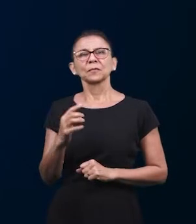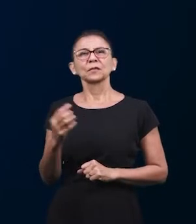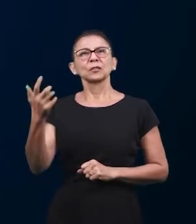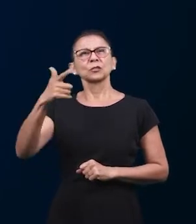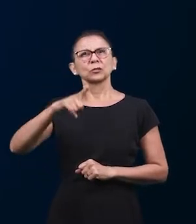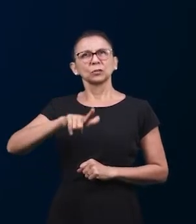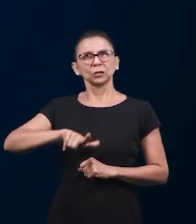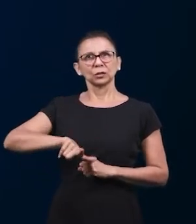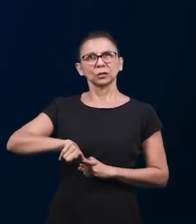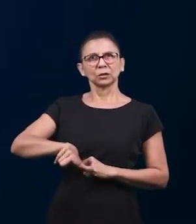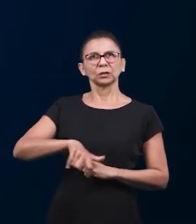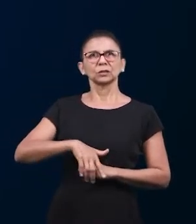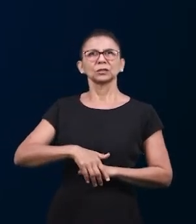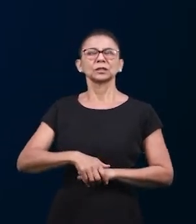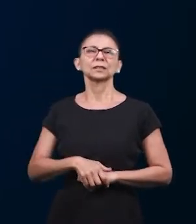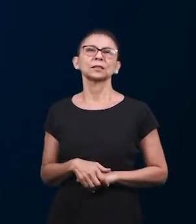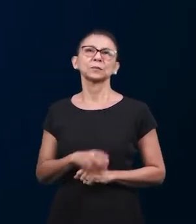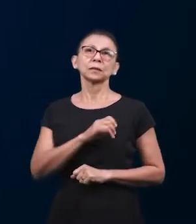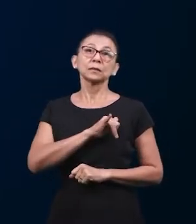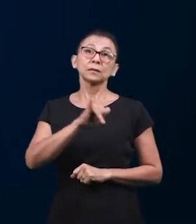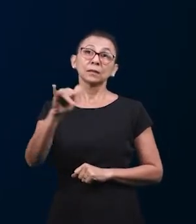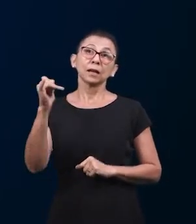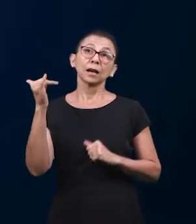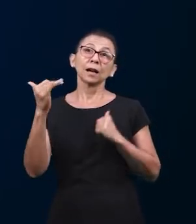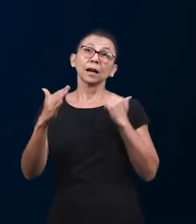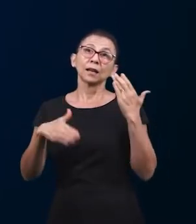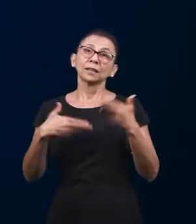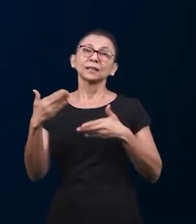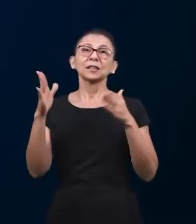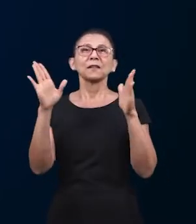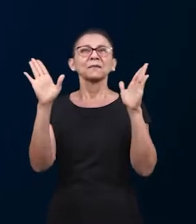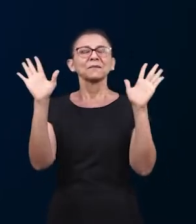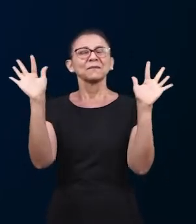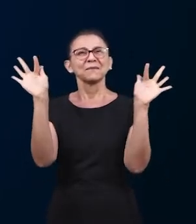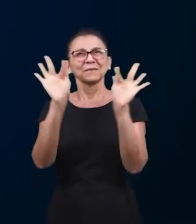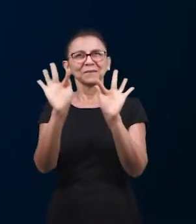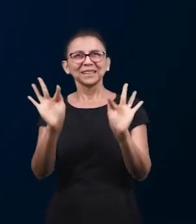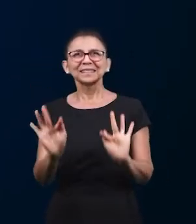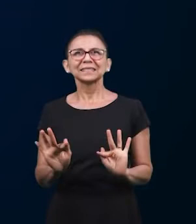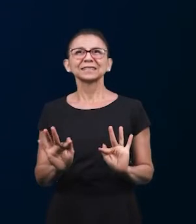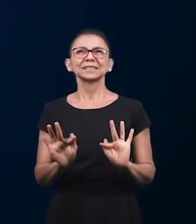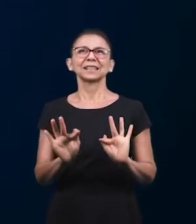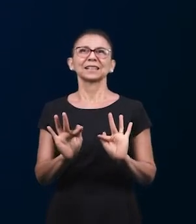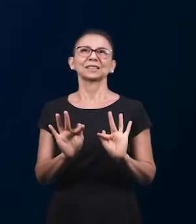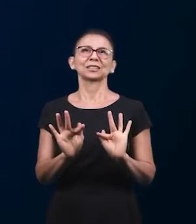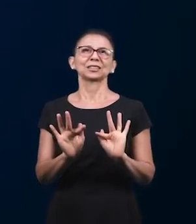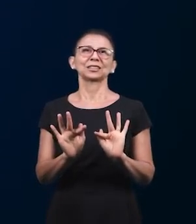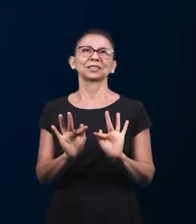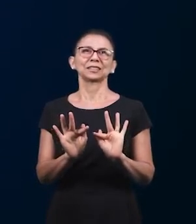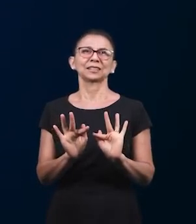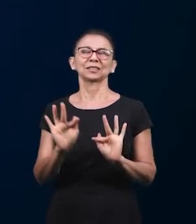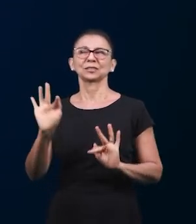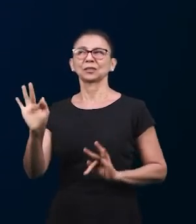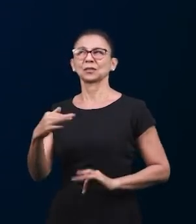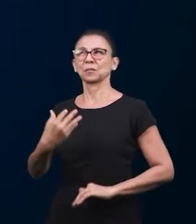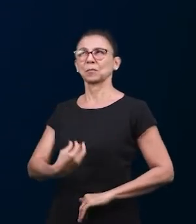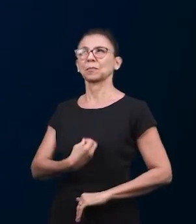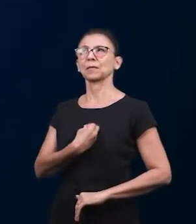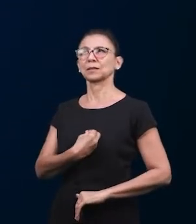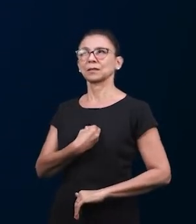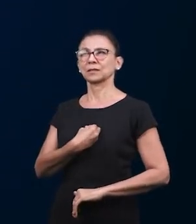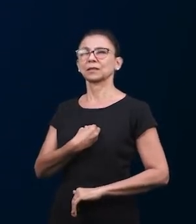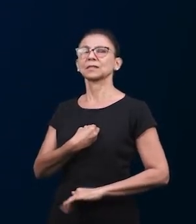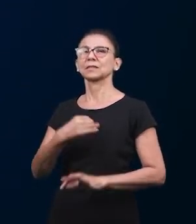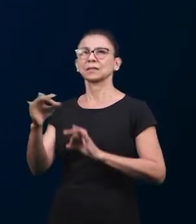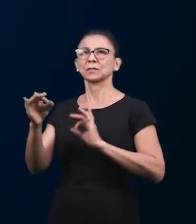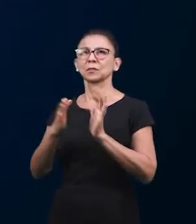Мои братья, я хотел бы выразить еще раз нашу радость, наше счастье, участвовать в этой чудной работе Божьей, этой славной работе